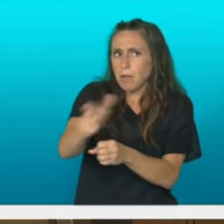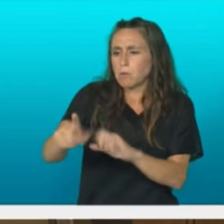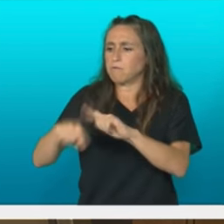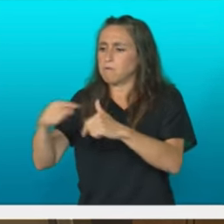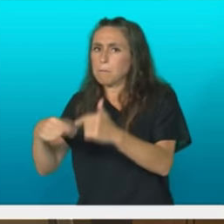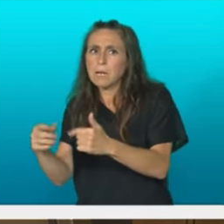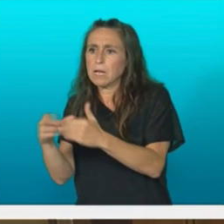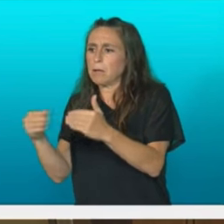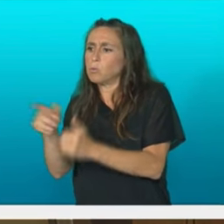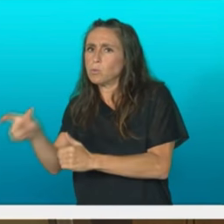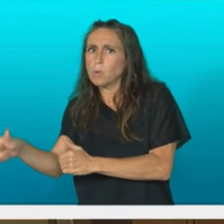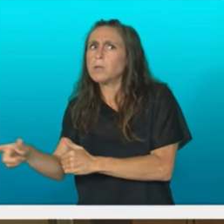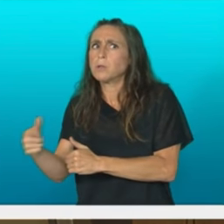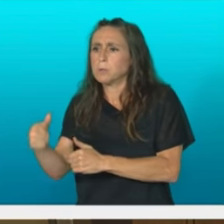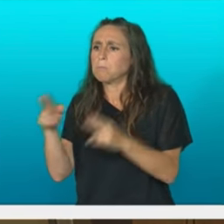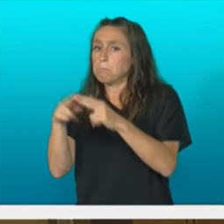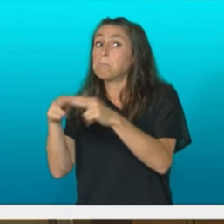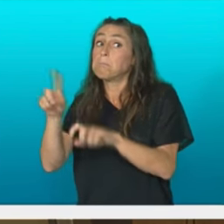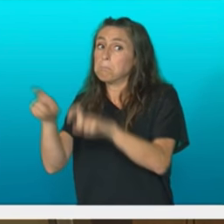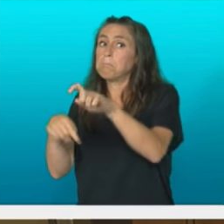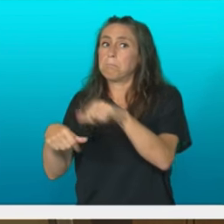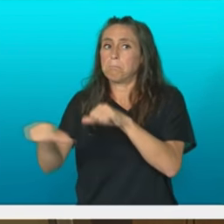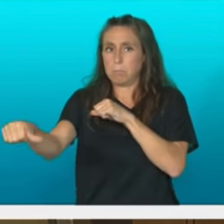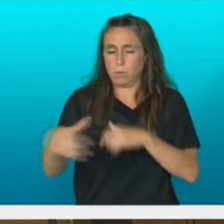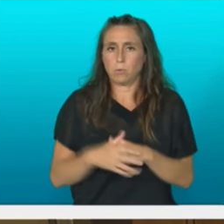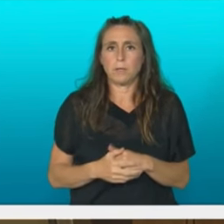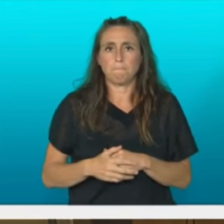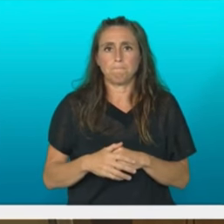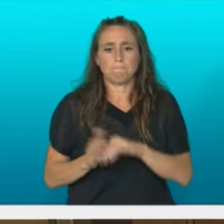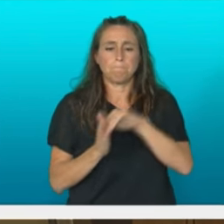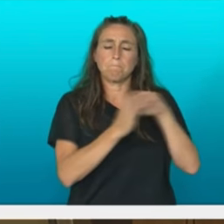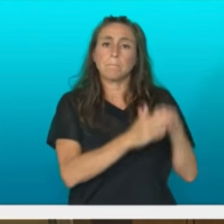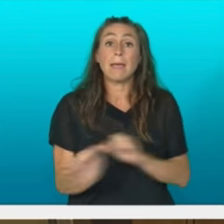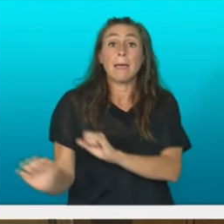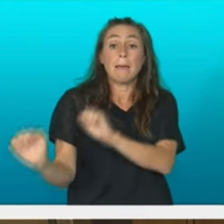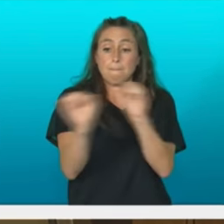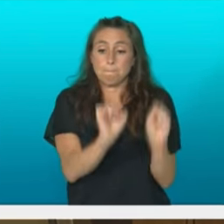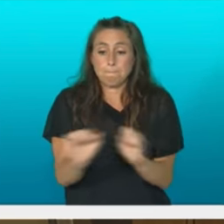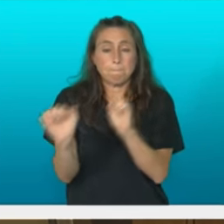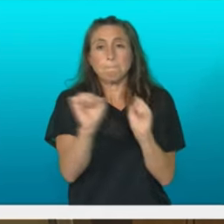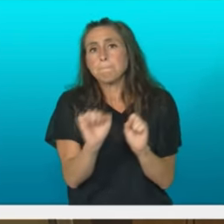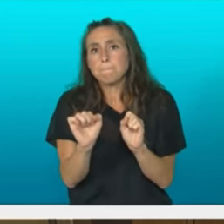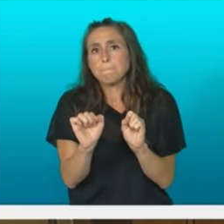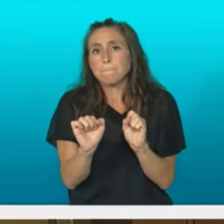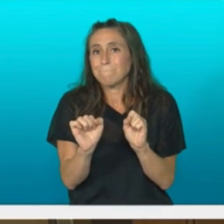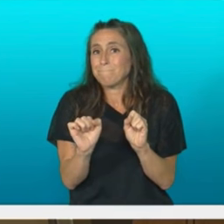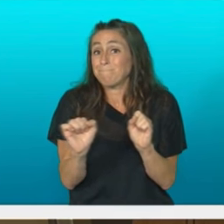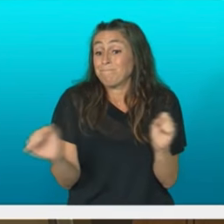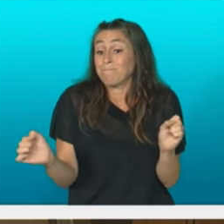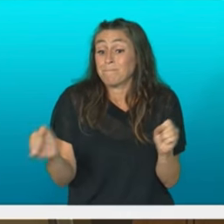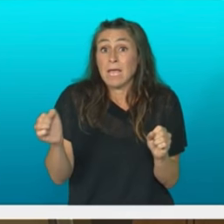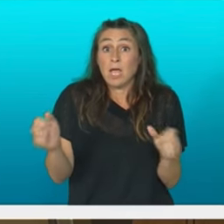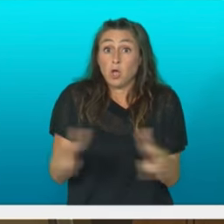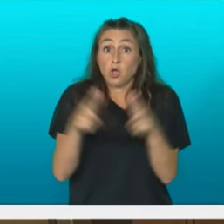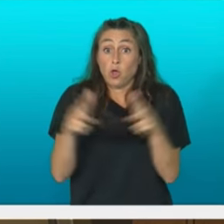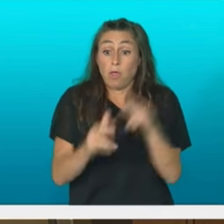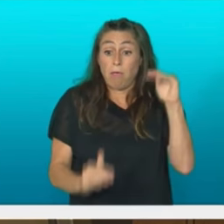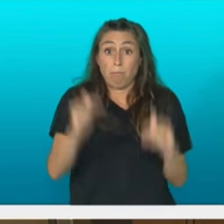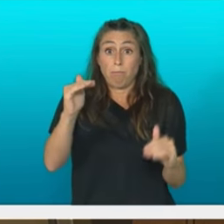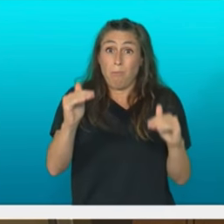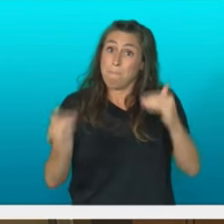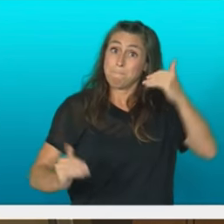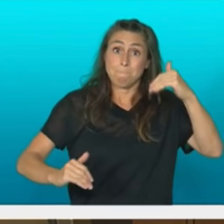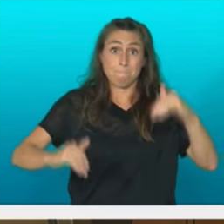eta babesaz ere itzegin beharra dago gore egindute arababizkai eta gipuzkoan desberdintasun milila eta bosteun